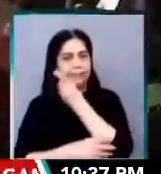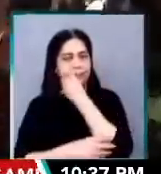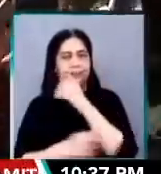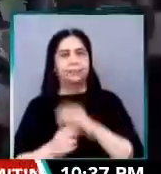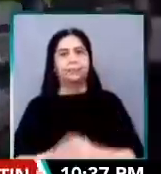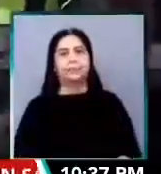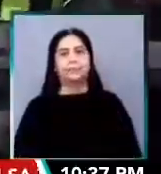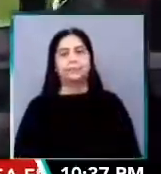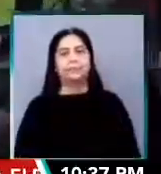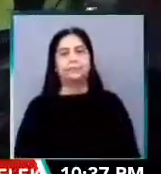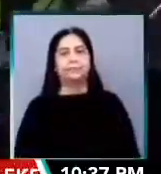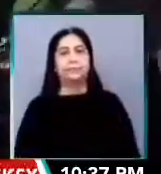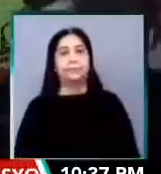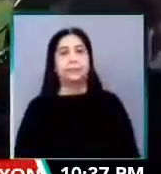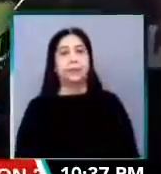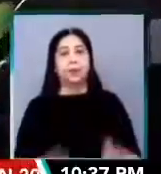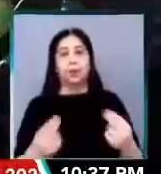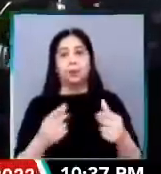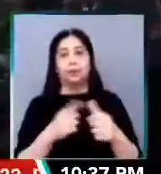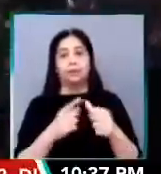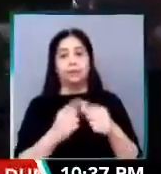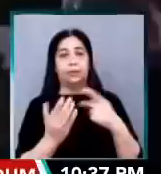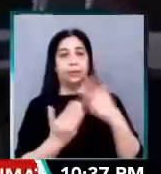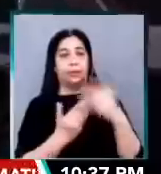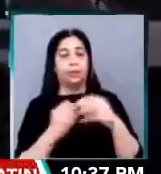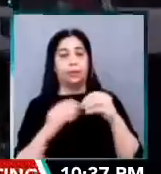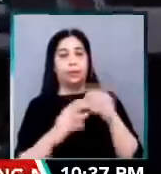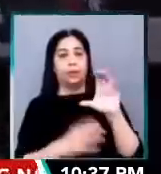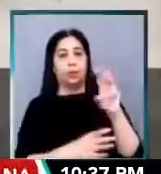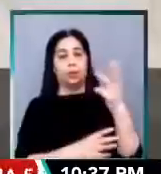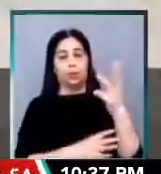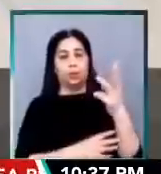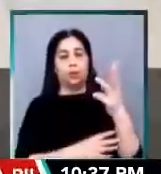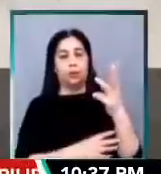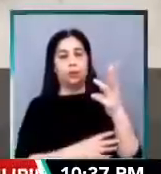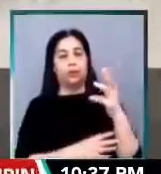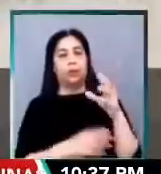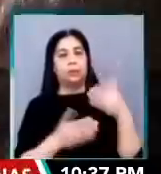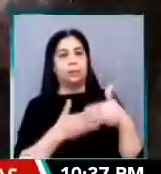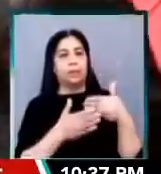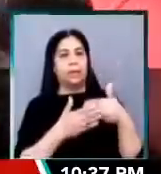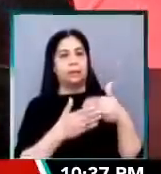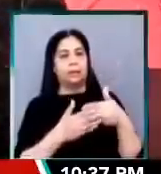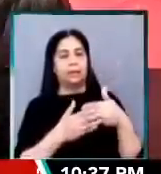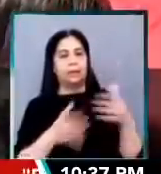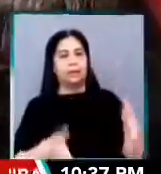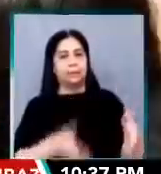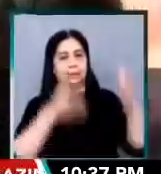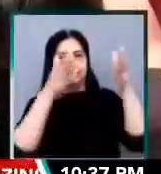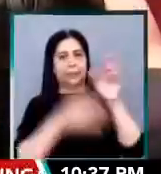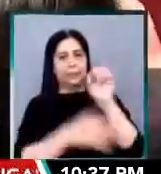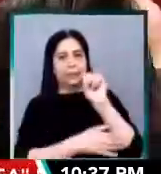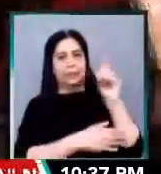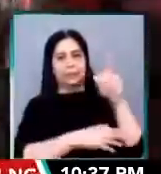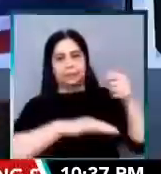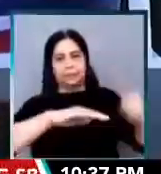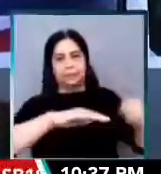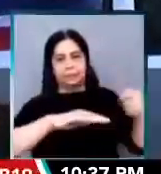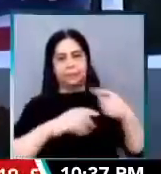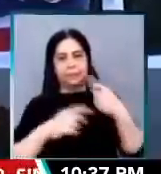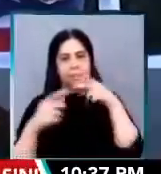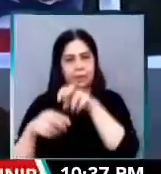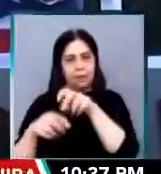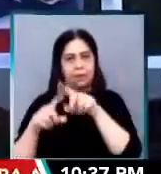Nagsagawa muna ng programa sa Commonwealth Avenue malapit sa gusali ng Sandigang Bayan. Nakita sa event ang kanilang mga